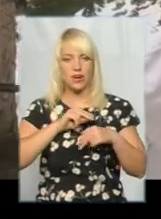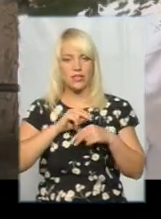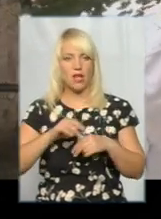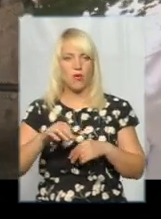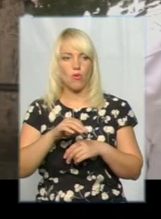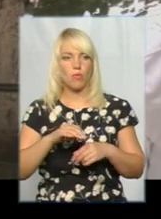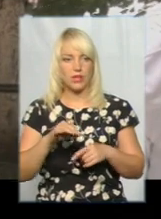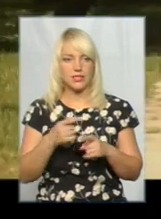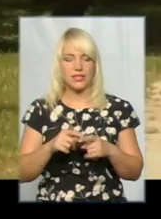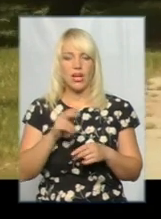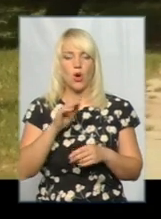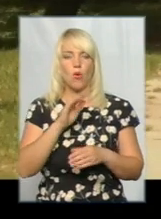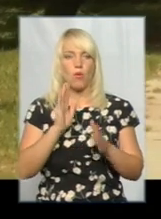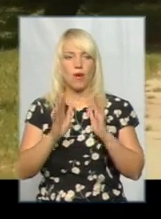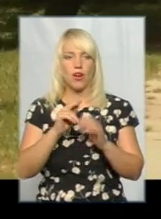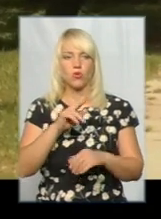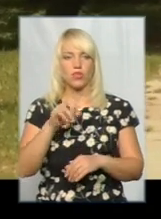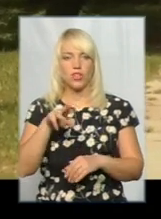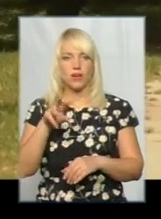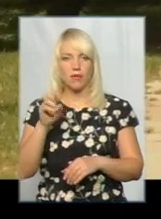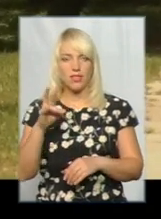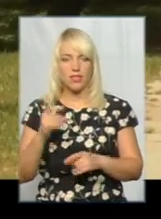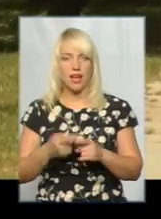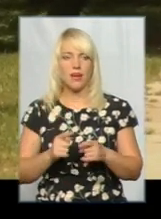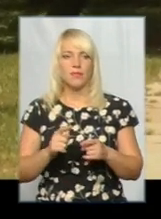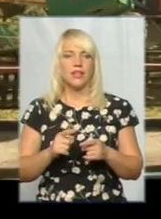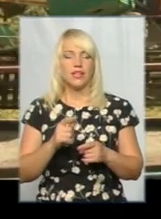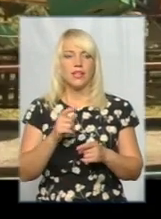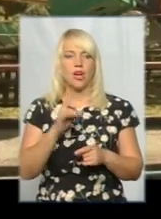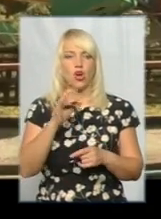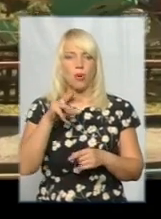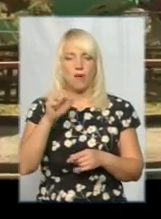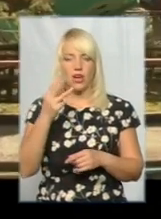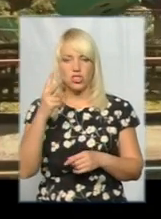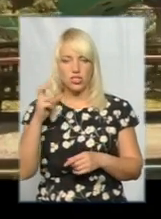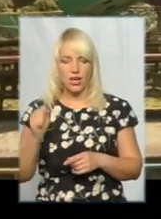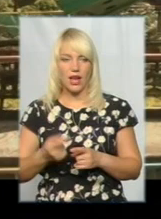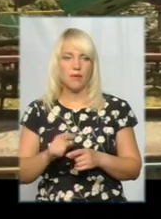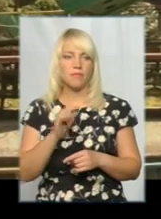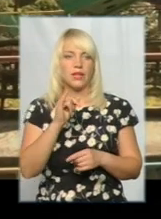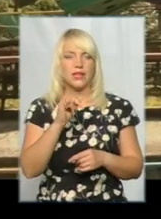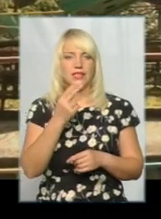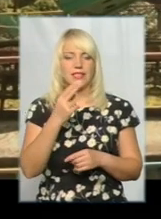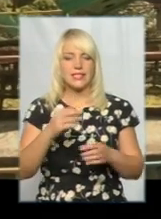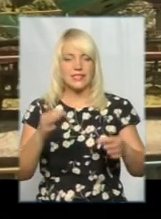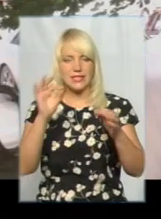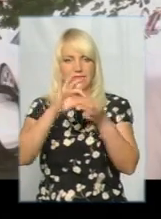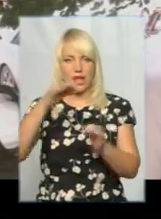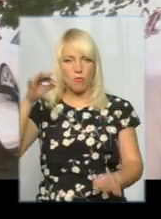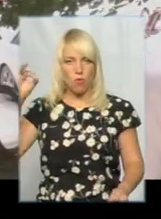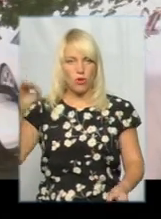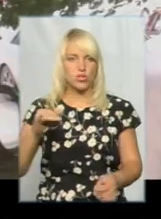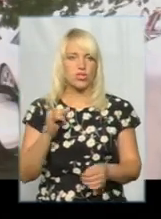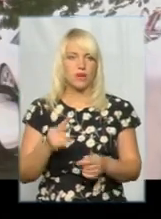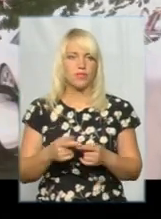Закотянський. У парку Чекмана оглянули три атракціони підвищеної небезпеки – ромашку, цепочку та орбіту. На всіх виявили порушення. Суб